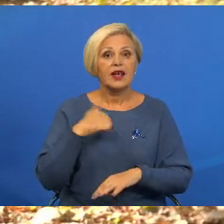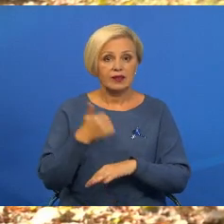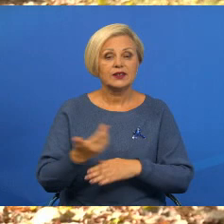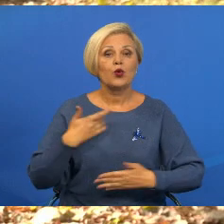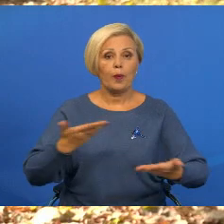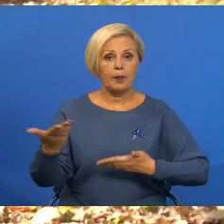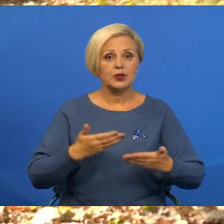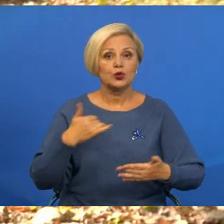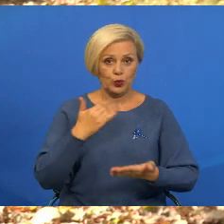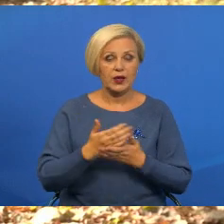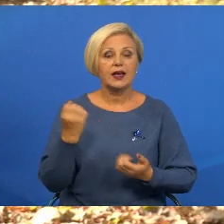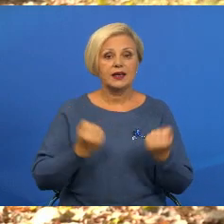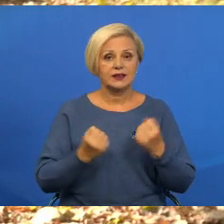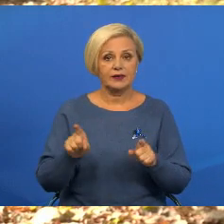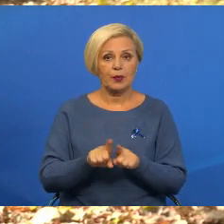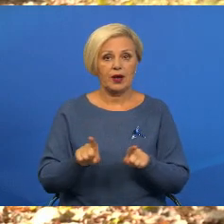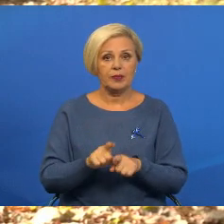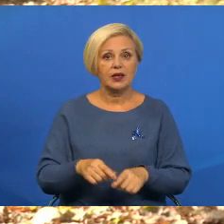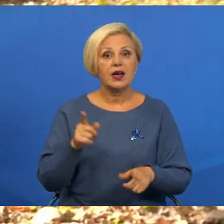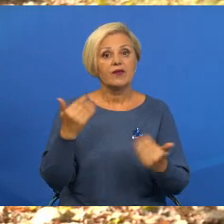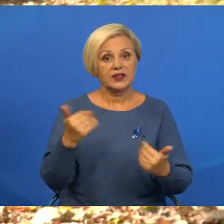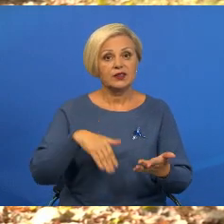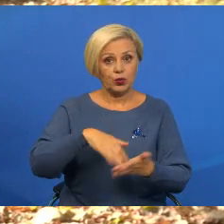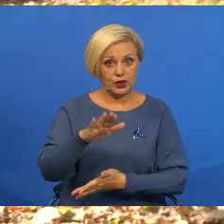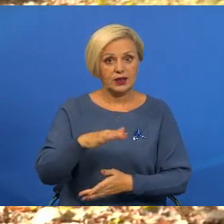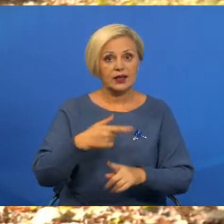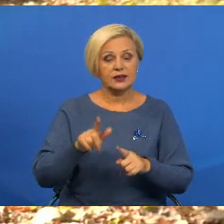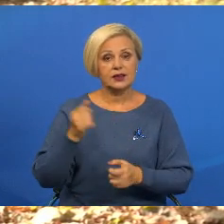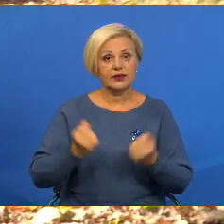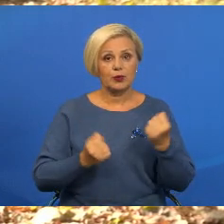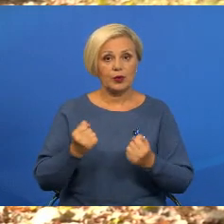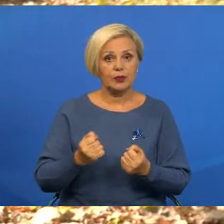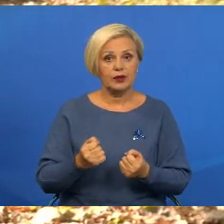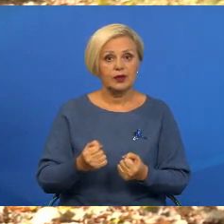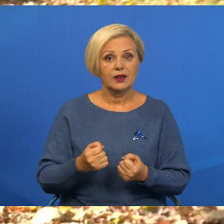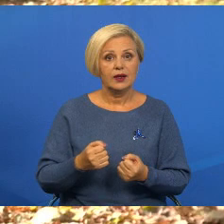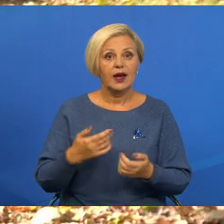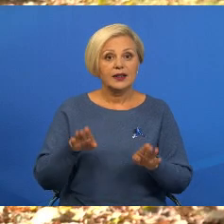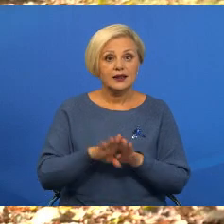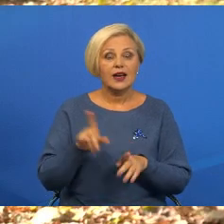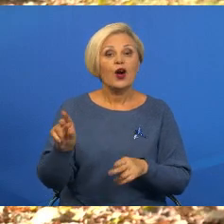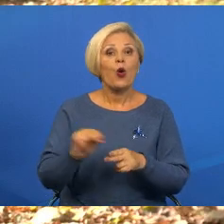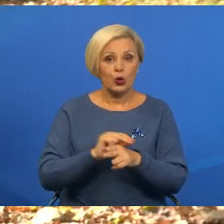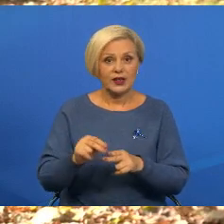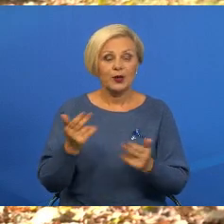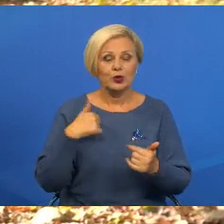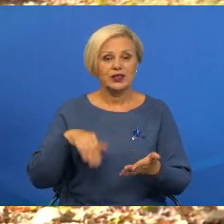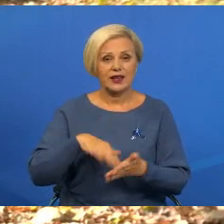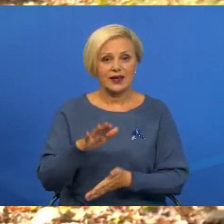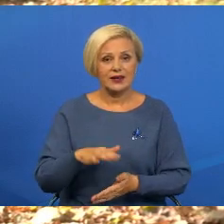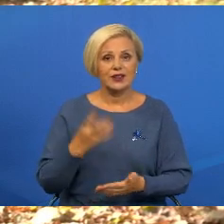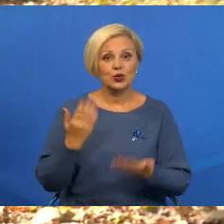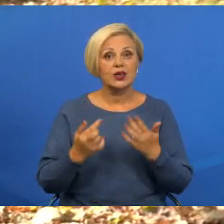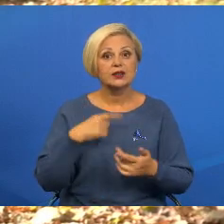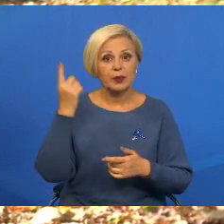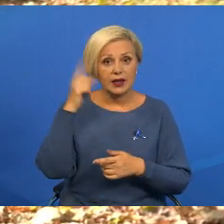пешком, но у меня тоже есть автомобиль. Вы сегодня отказываетесь в этом автомобиле? Ну, поскольку он на ремонте, да, отказываюсь. Но если